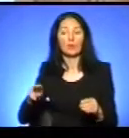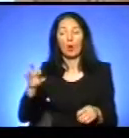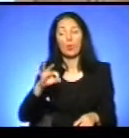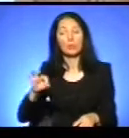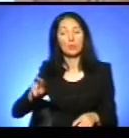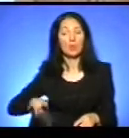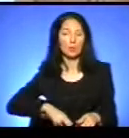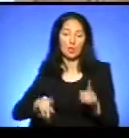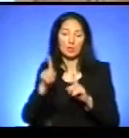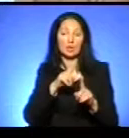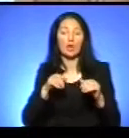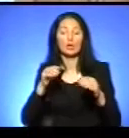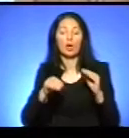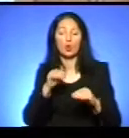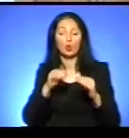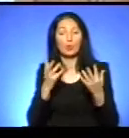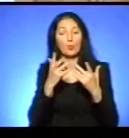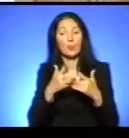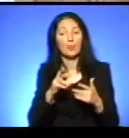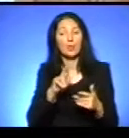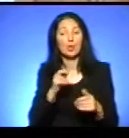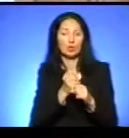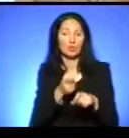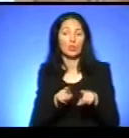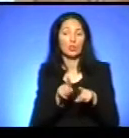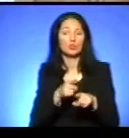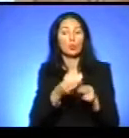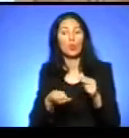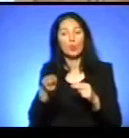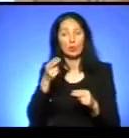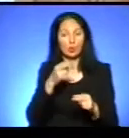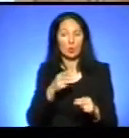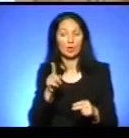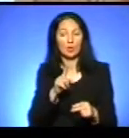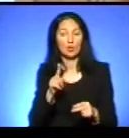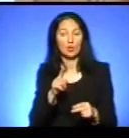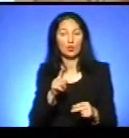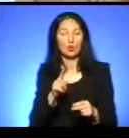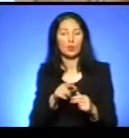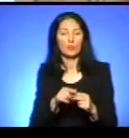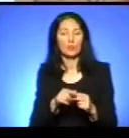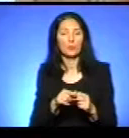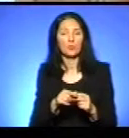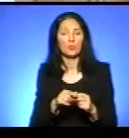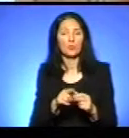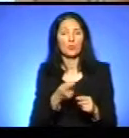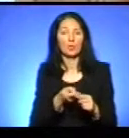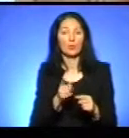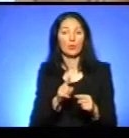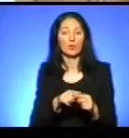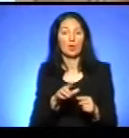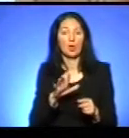обласна влада розробить механізми, як зробити так і компенсувати, щоб йому це проходило